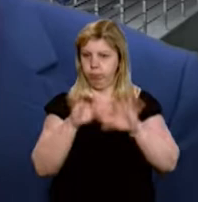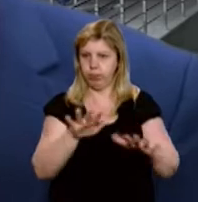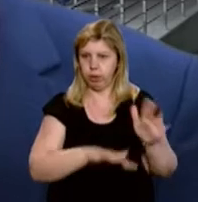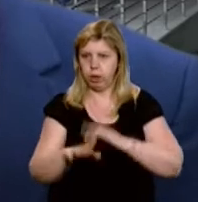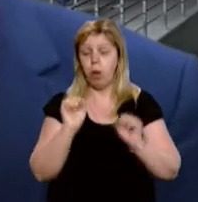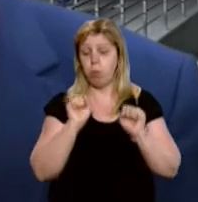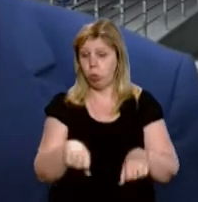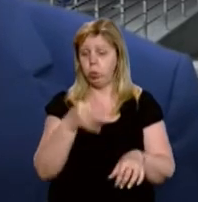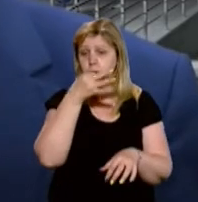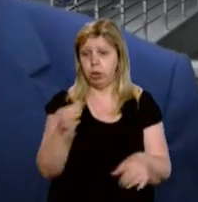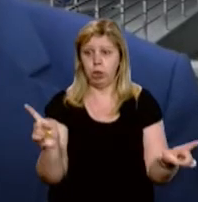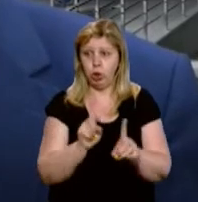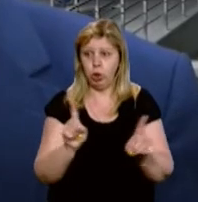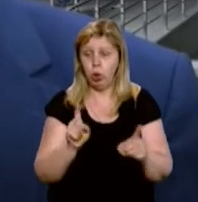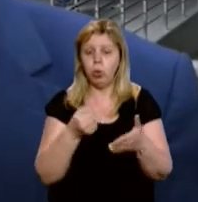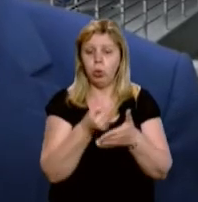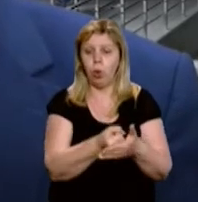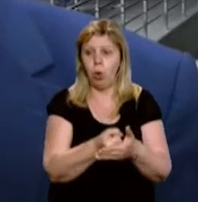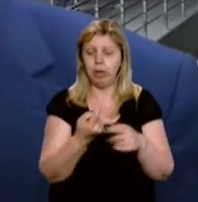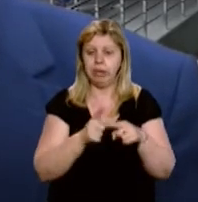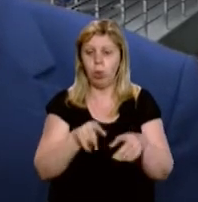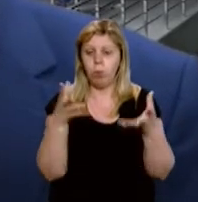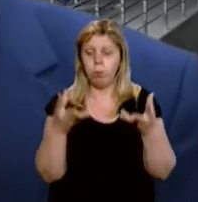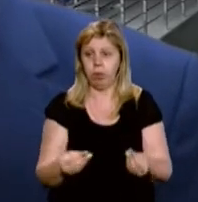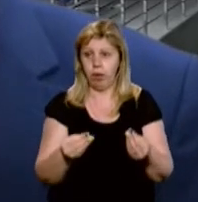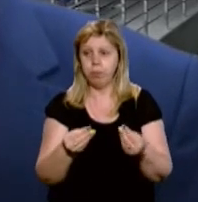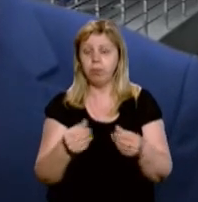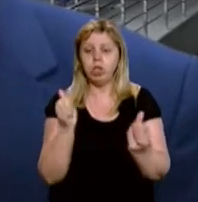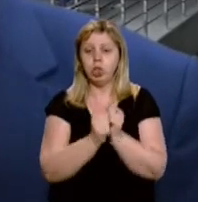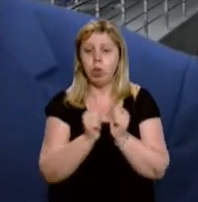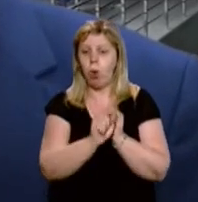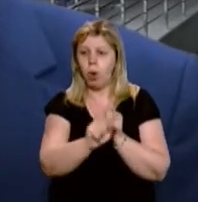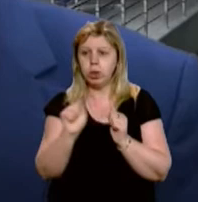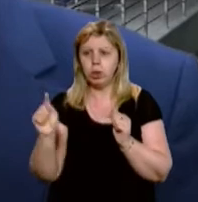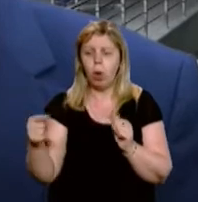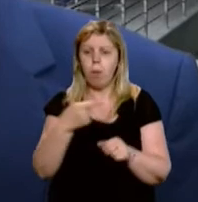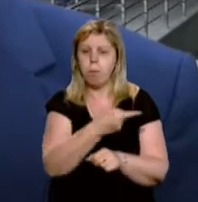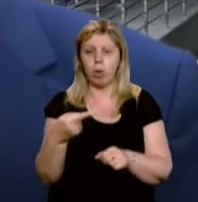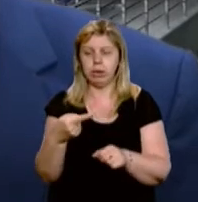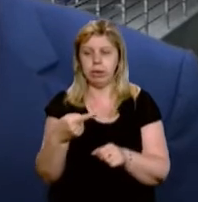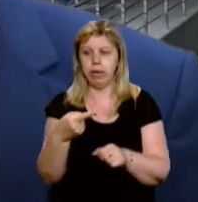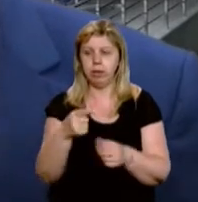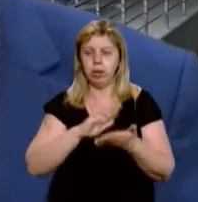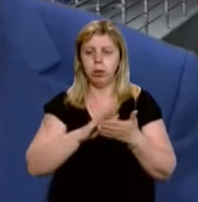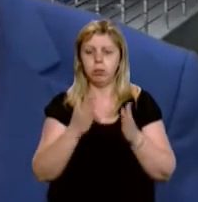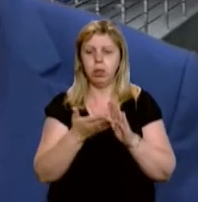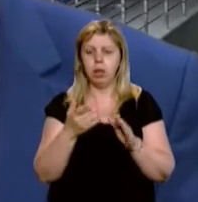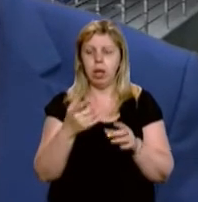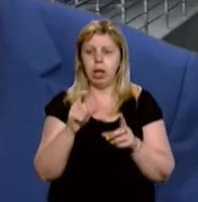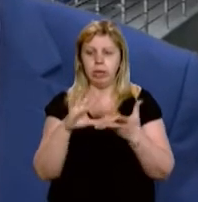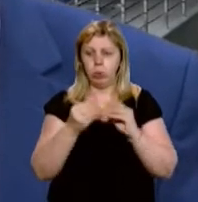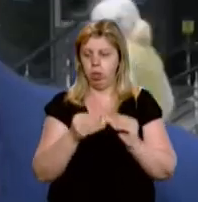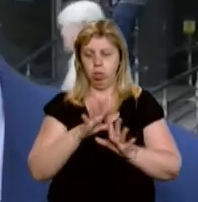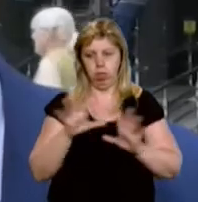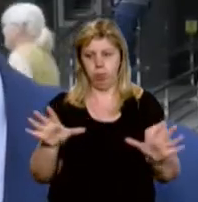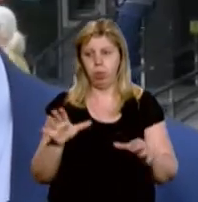Можу сказати, що до цього моменту жодного позитивного ІФА-тесту не